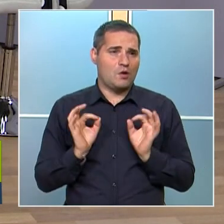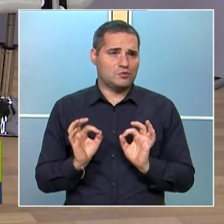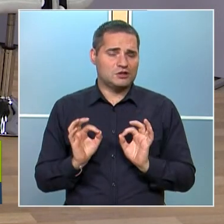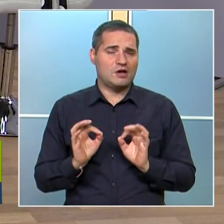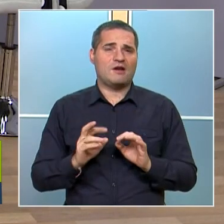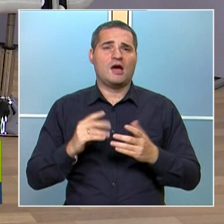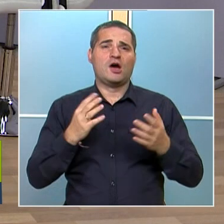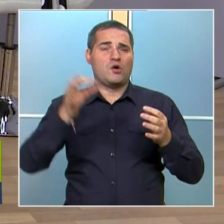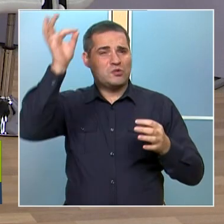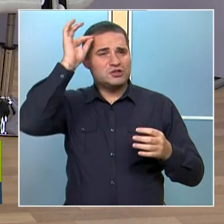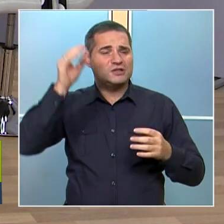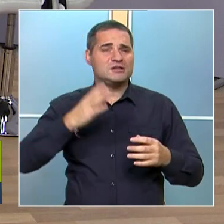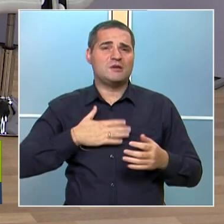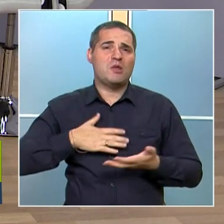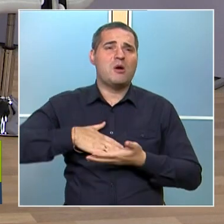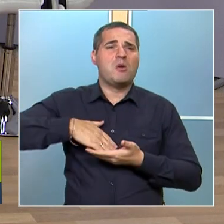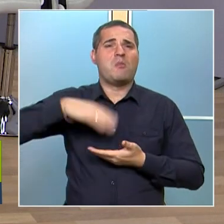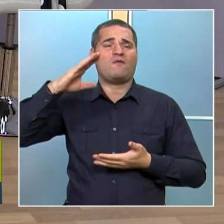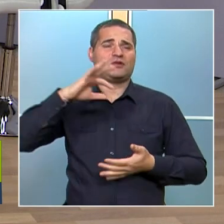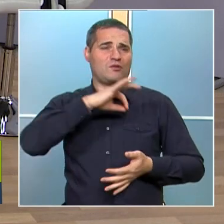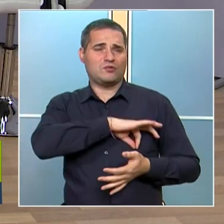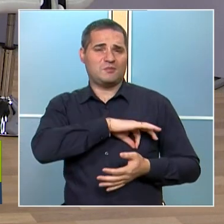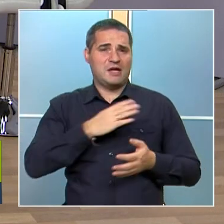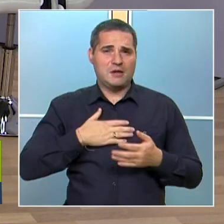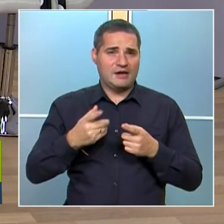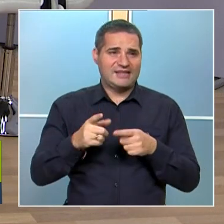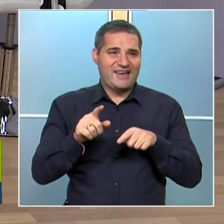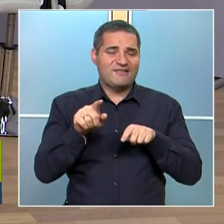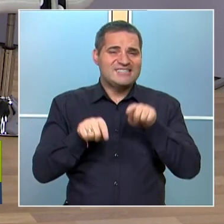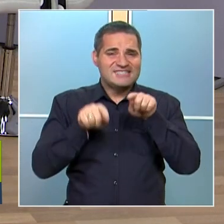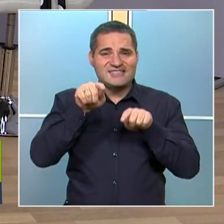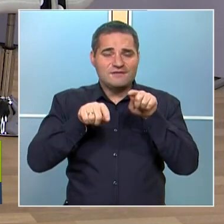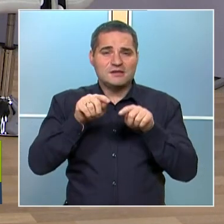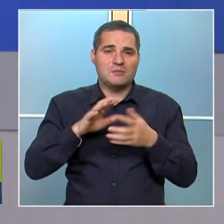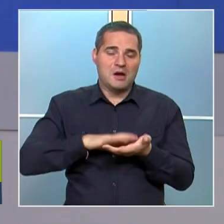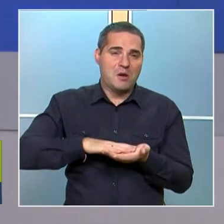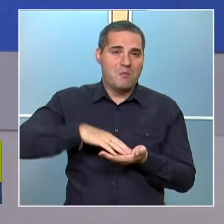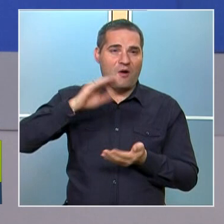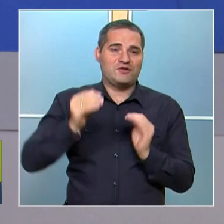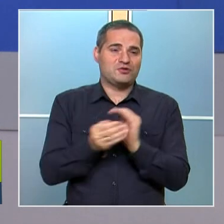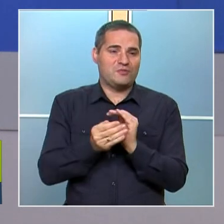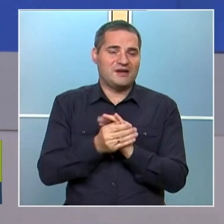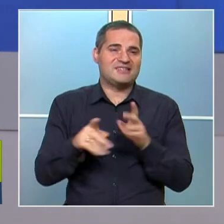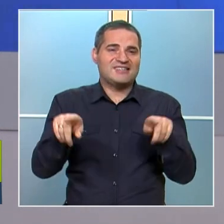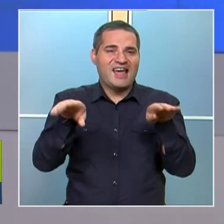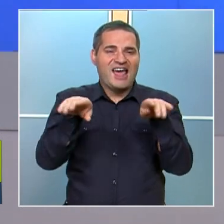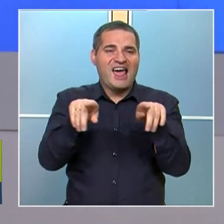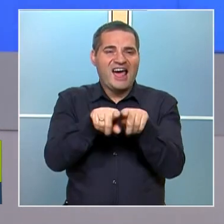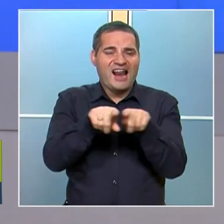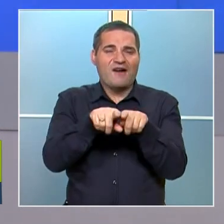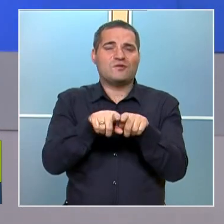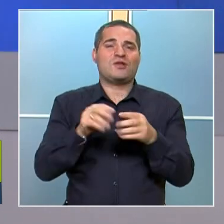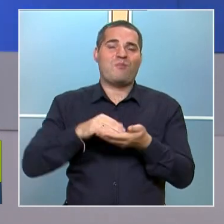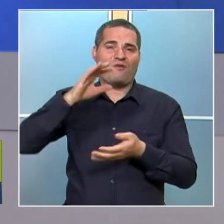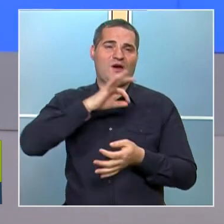че учениците постигат по-висок успех? Има ли такава зависимост? Повечето домашни, дали са равни на по-висок успех? В